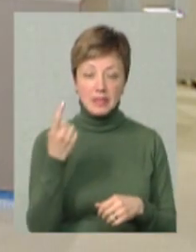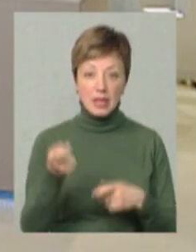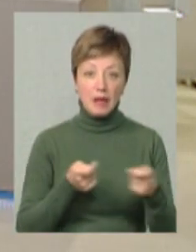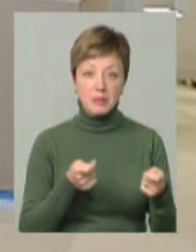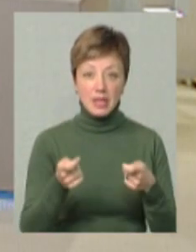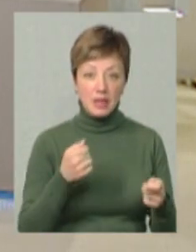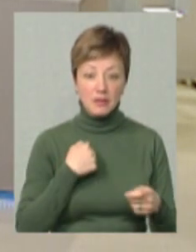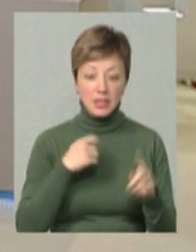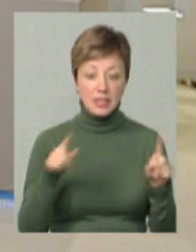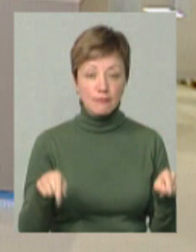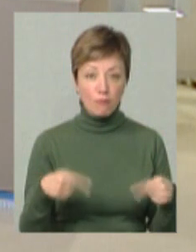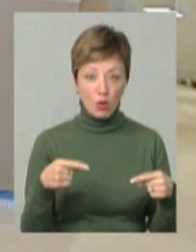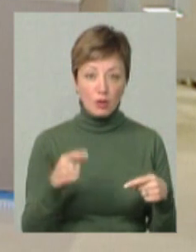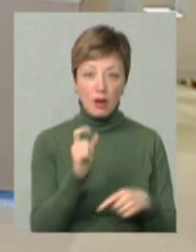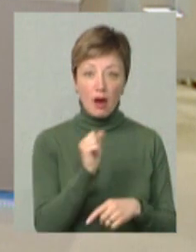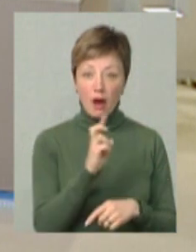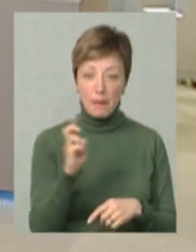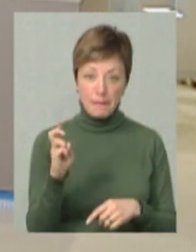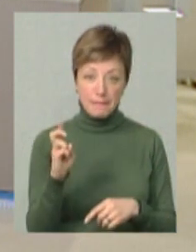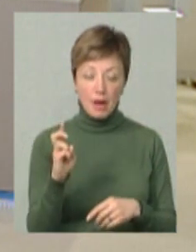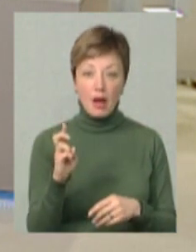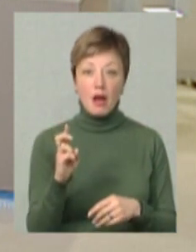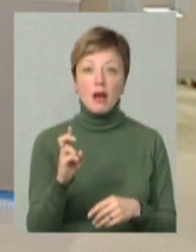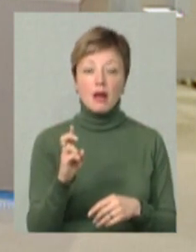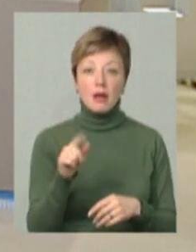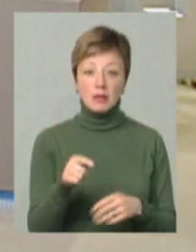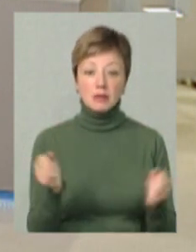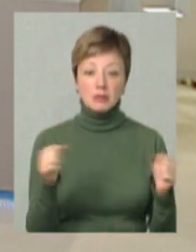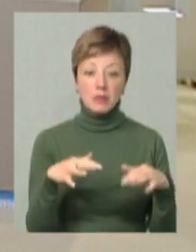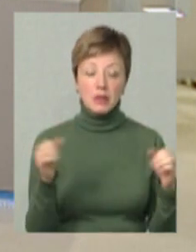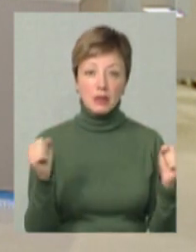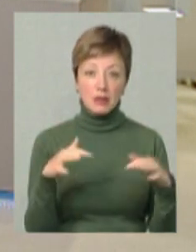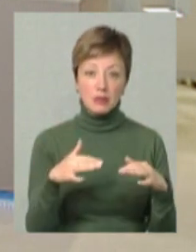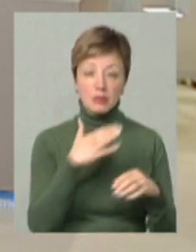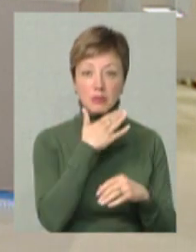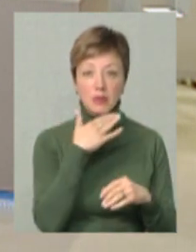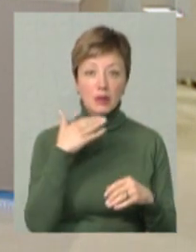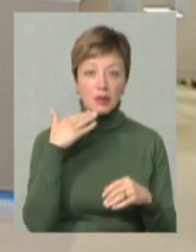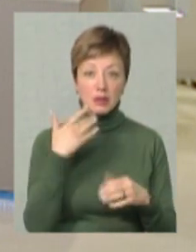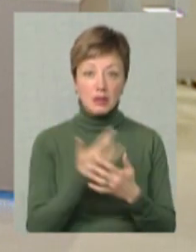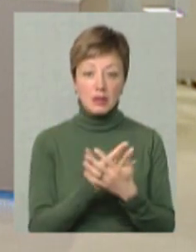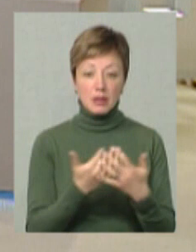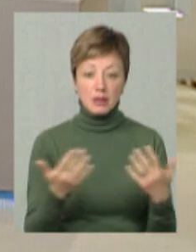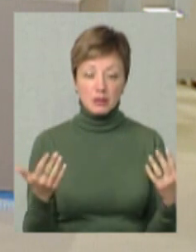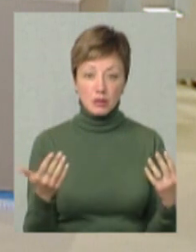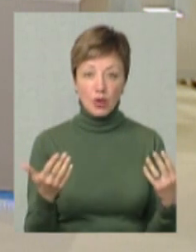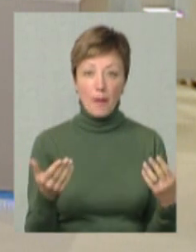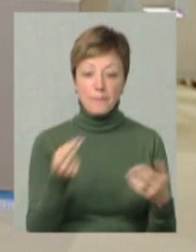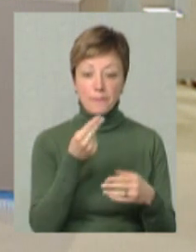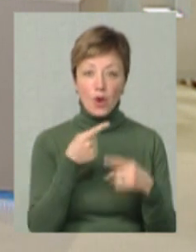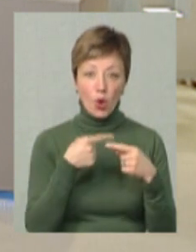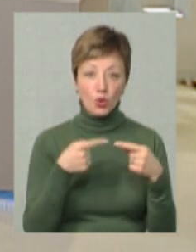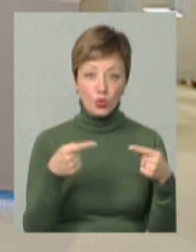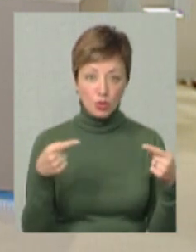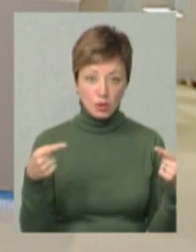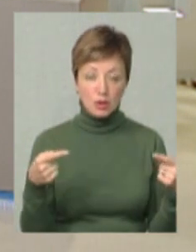хмельницький створений хаб. де збирається велика кількість різної продукції.